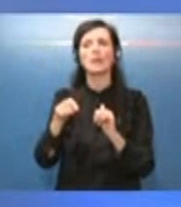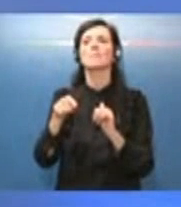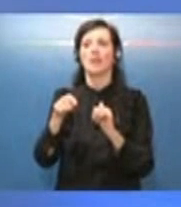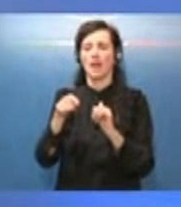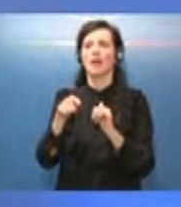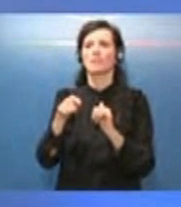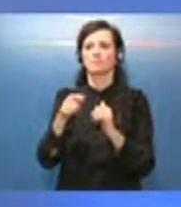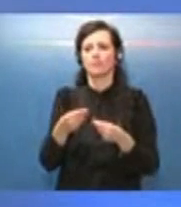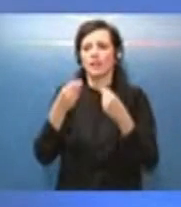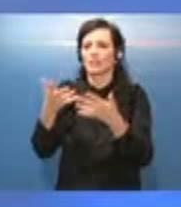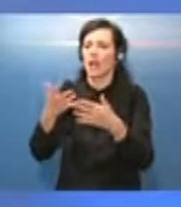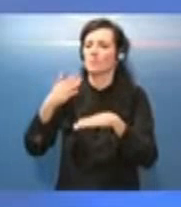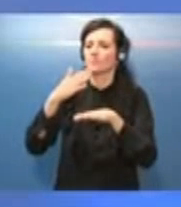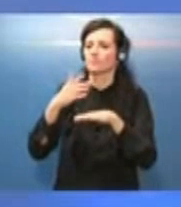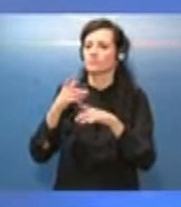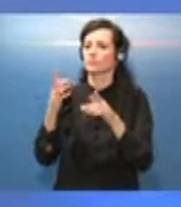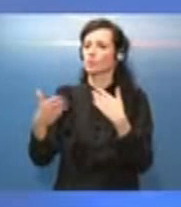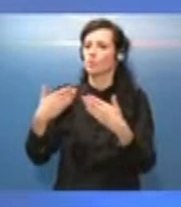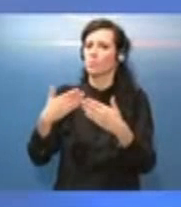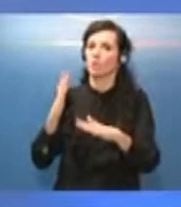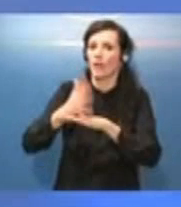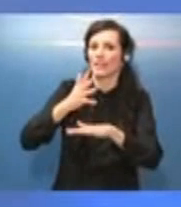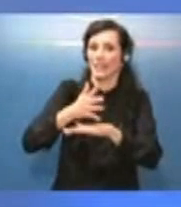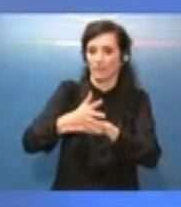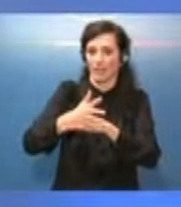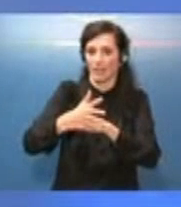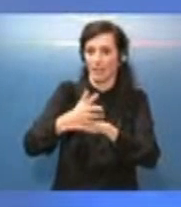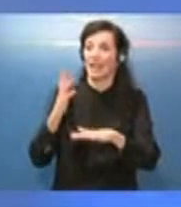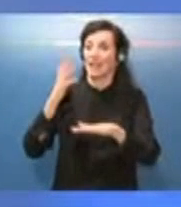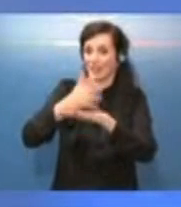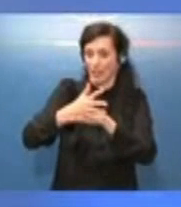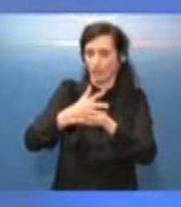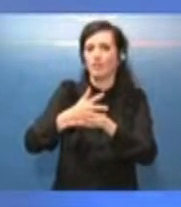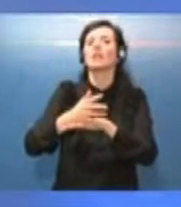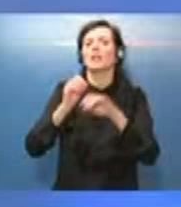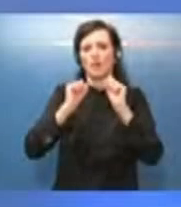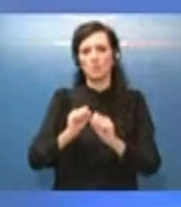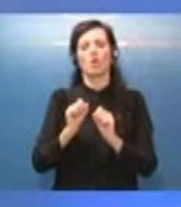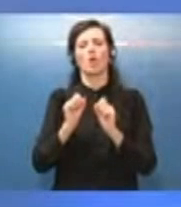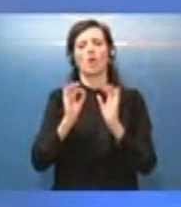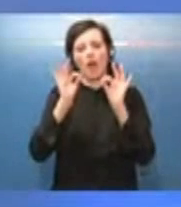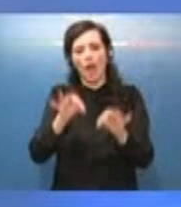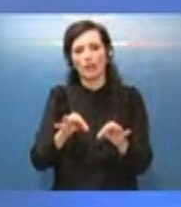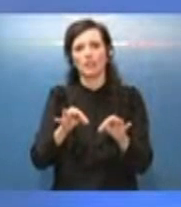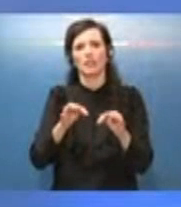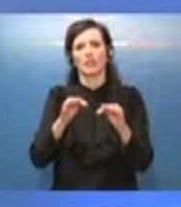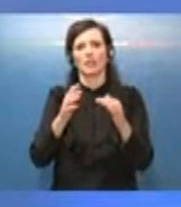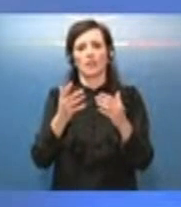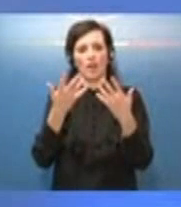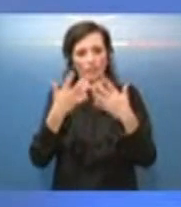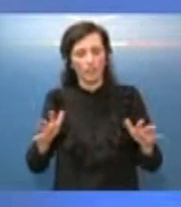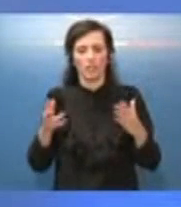tutta una serie di competenze di intervenire per poi arrivare alla fine che sono appunto l'esercizio dei famosi poteri